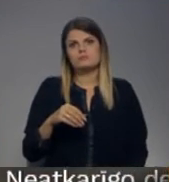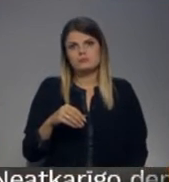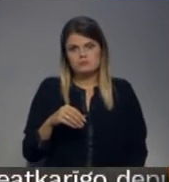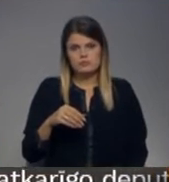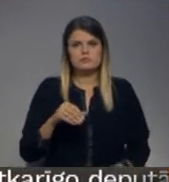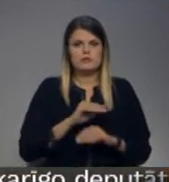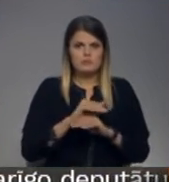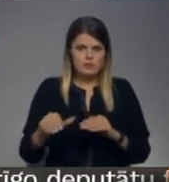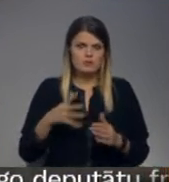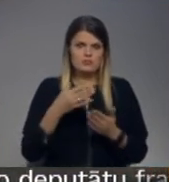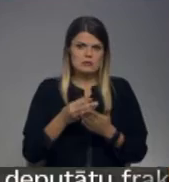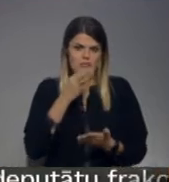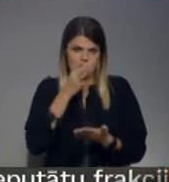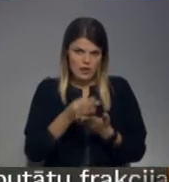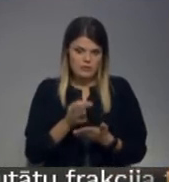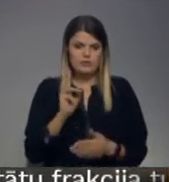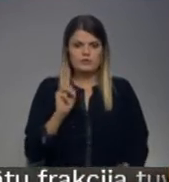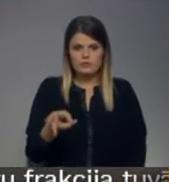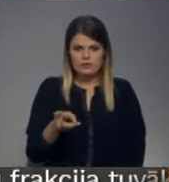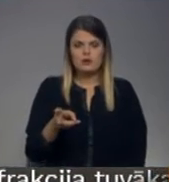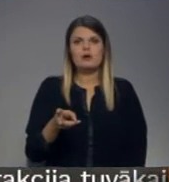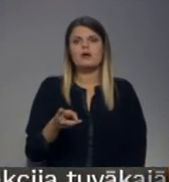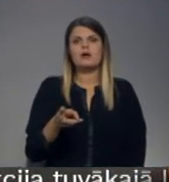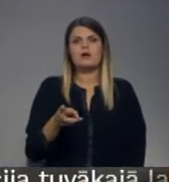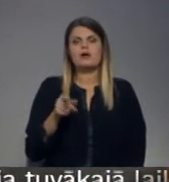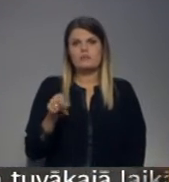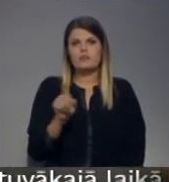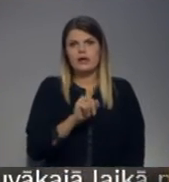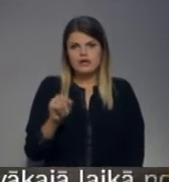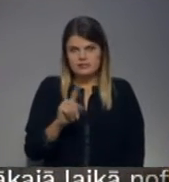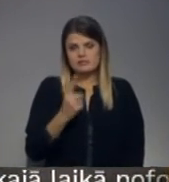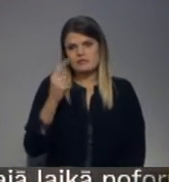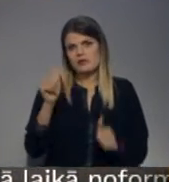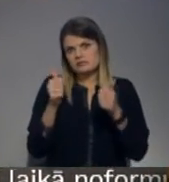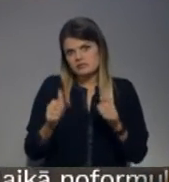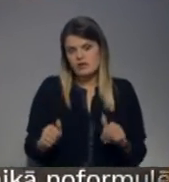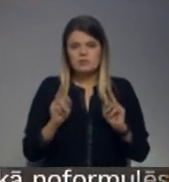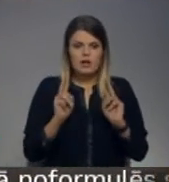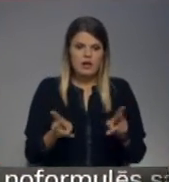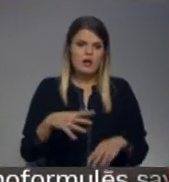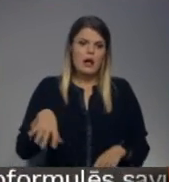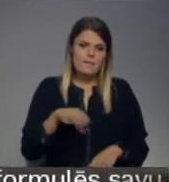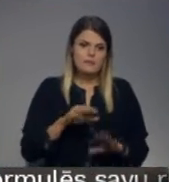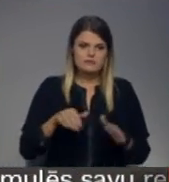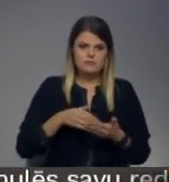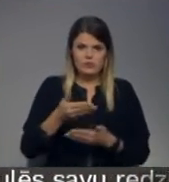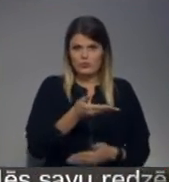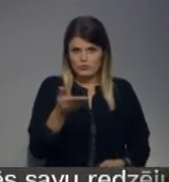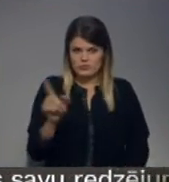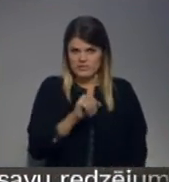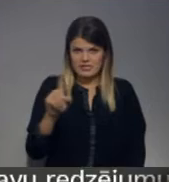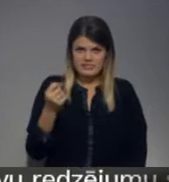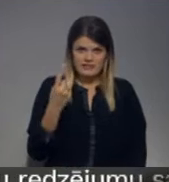pilnu savu atbildību, ka tas ir viens no variantiem, kam mēs varam turpināt. Jūs līdz 11.